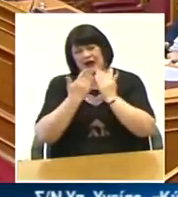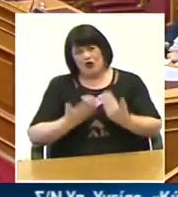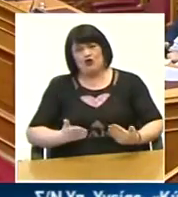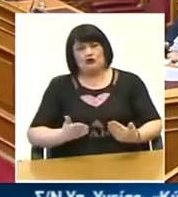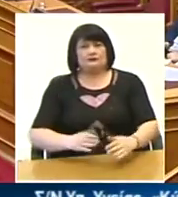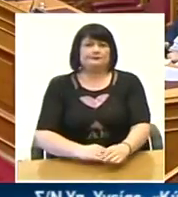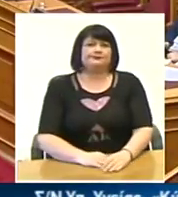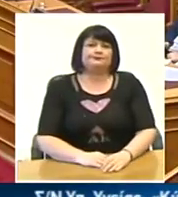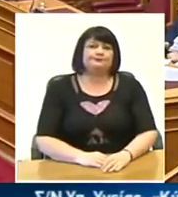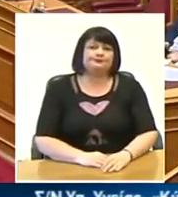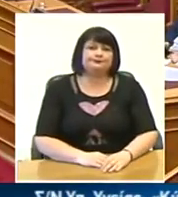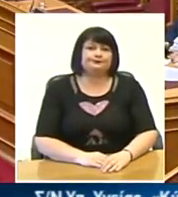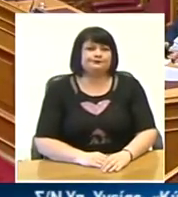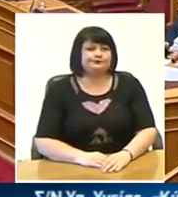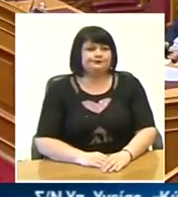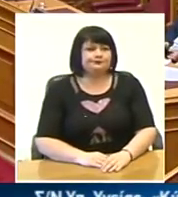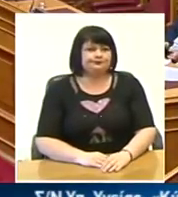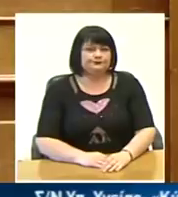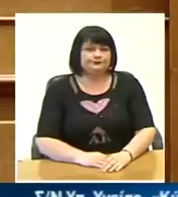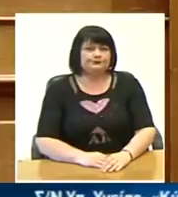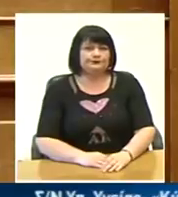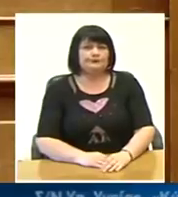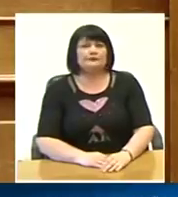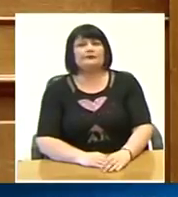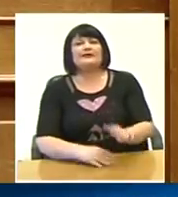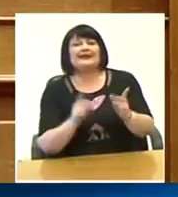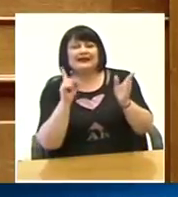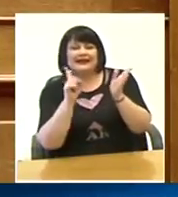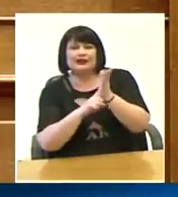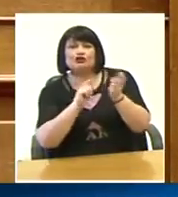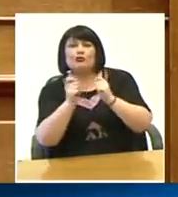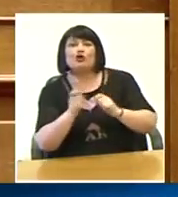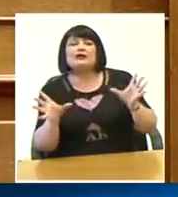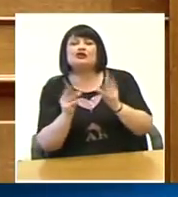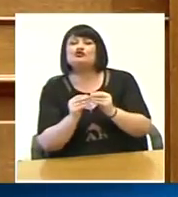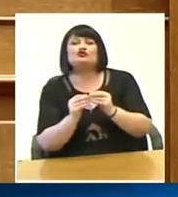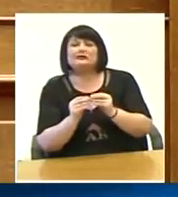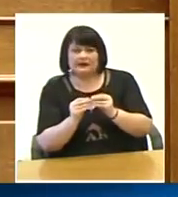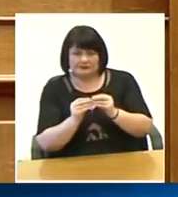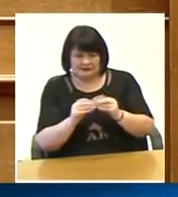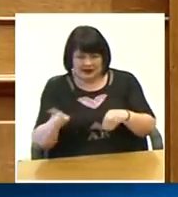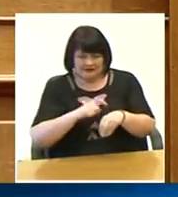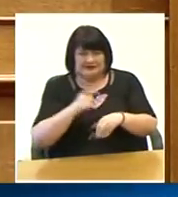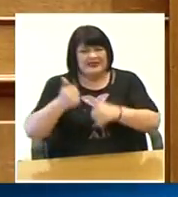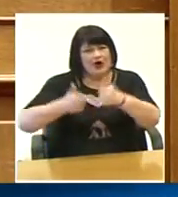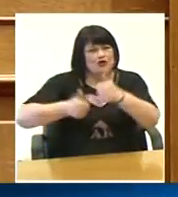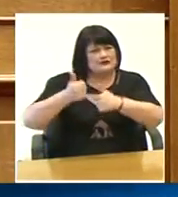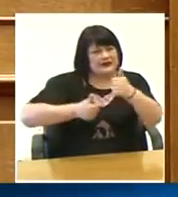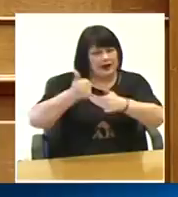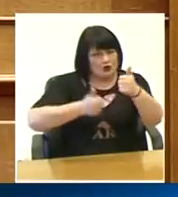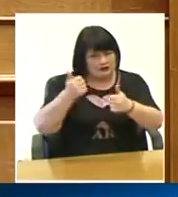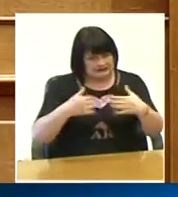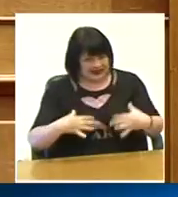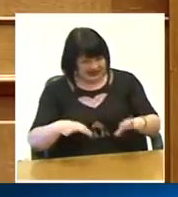22-47 του 208 ειδικό που αφορά τώρα γίνονται πάρα πολλοί διαγωνισμοί ξεκινάνε και